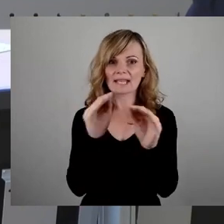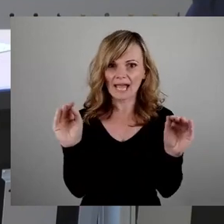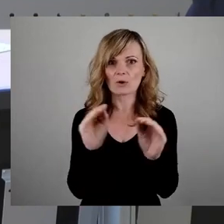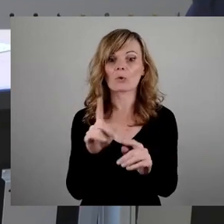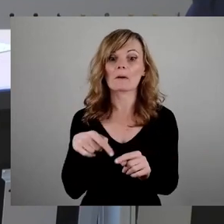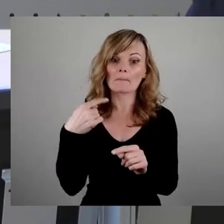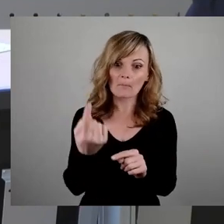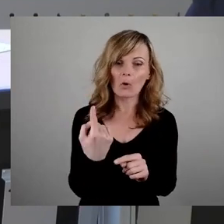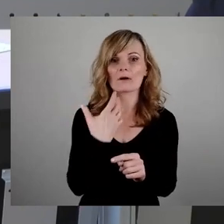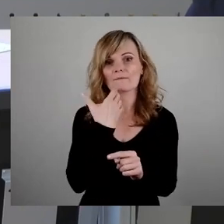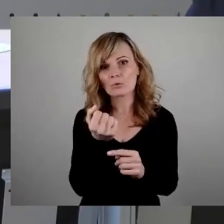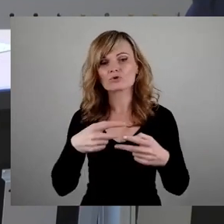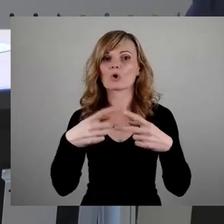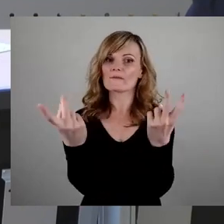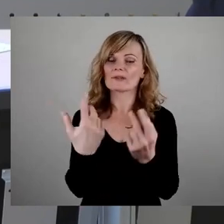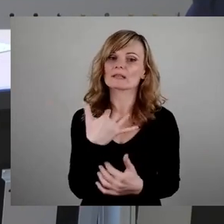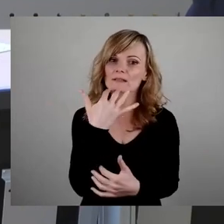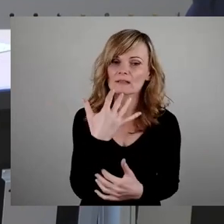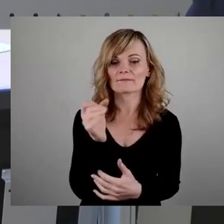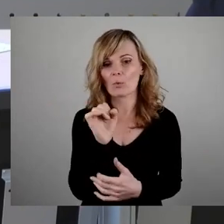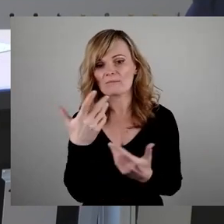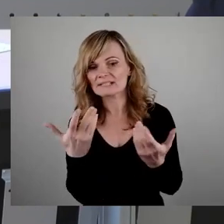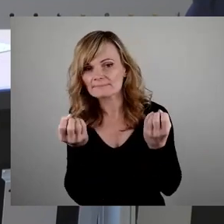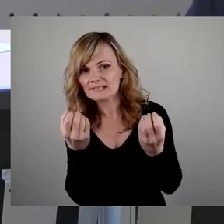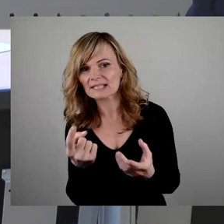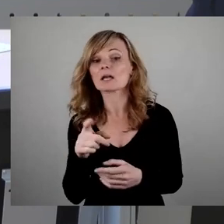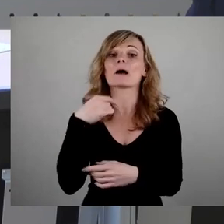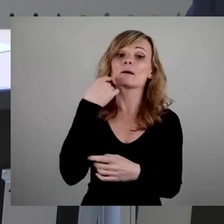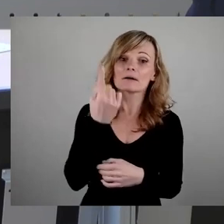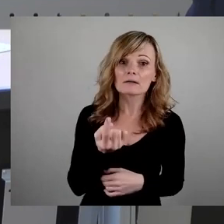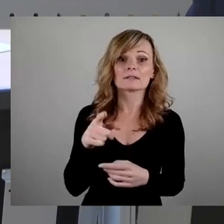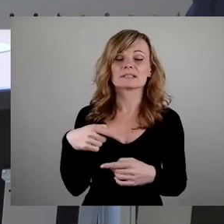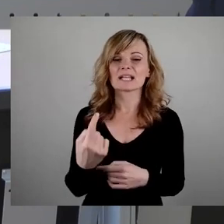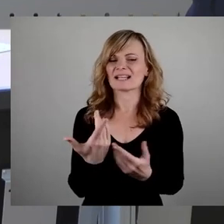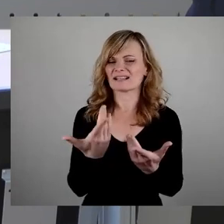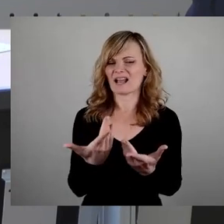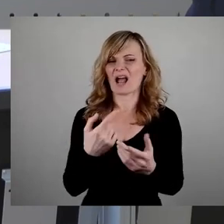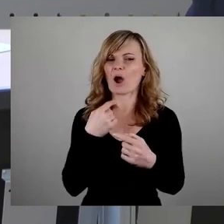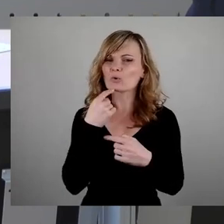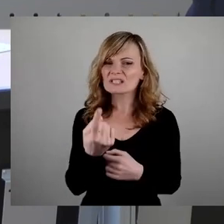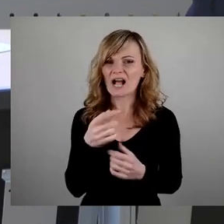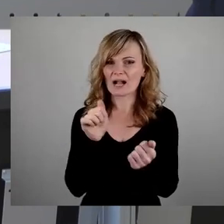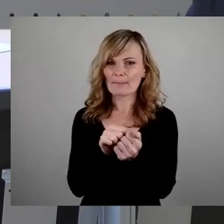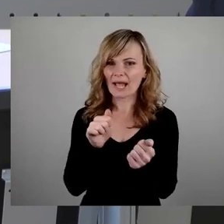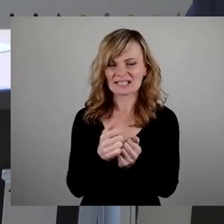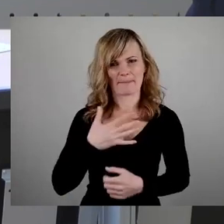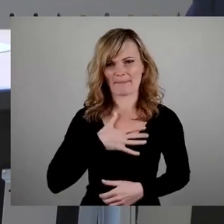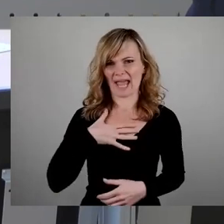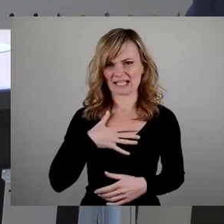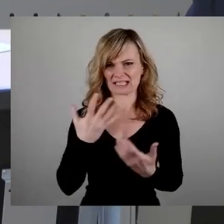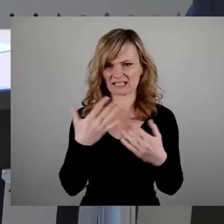sich äußern wollen als Stadt, die Äußerung, die am Folgetag kam, war irgendwie eine ziemlich peinliche Pressemitteilung, wir haben sie alle noch in Erinnerung.